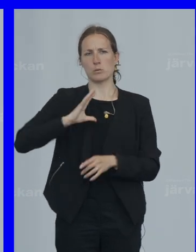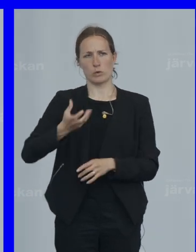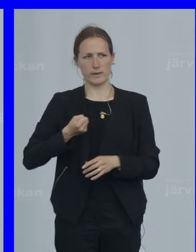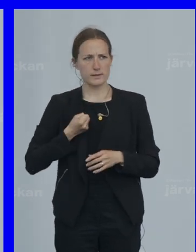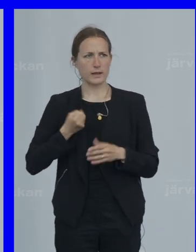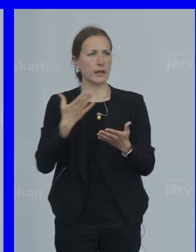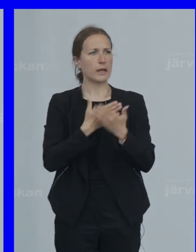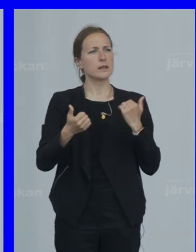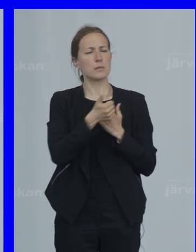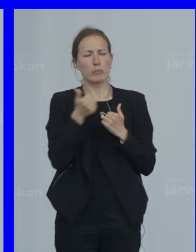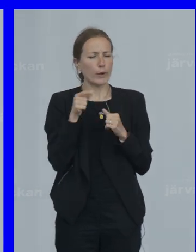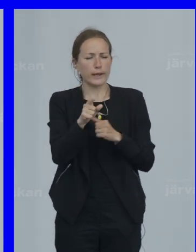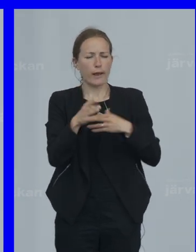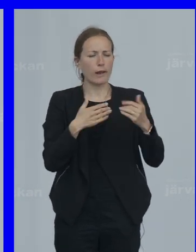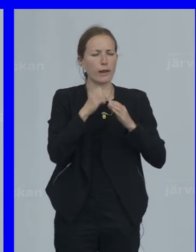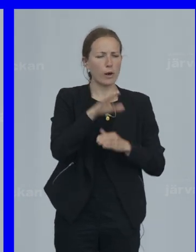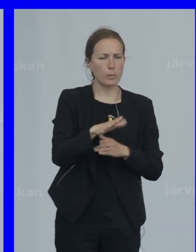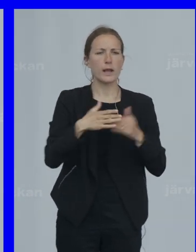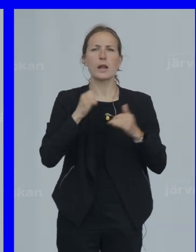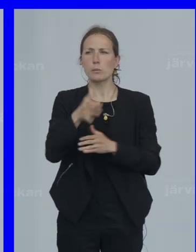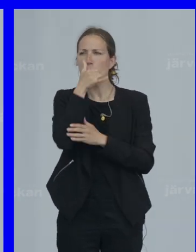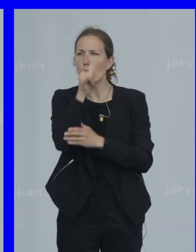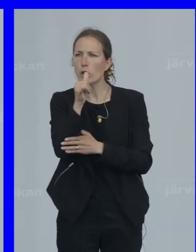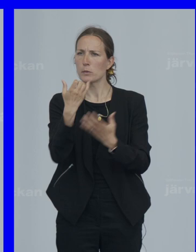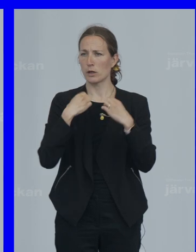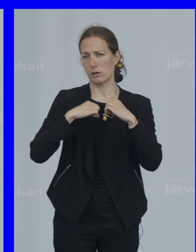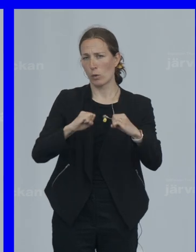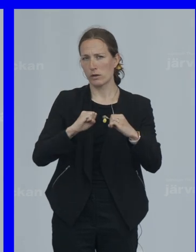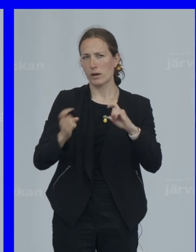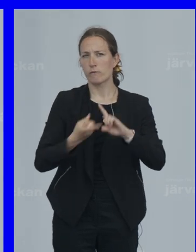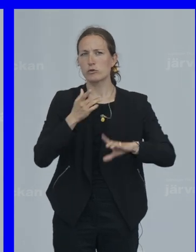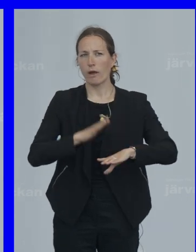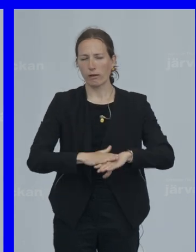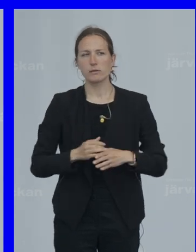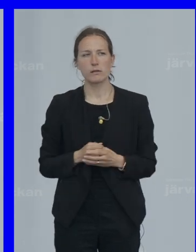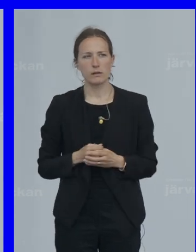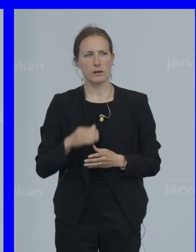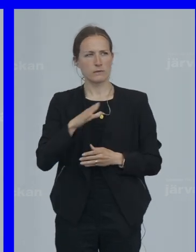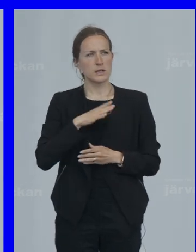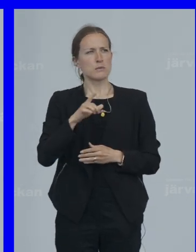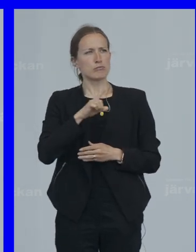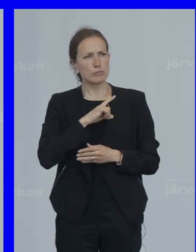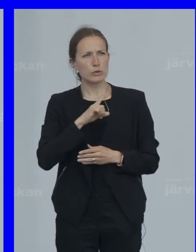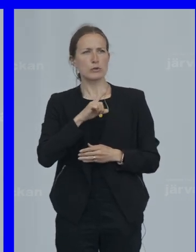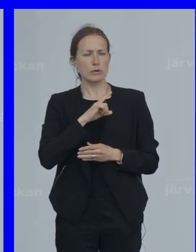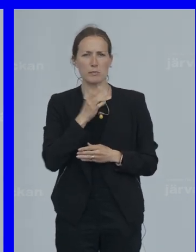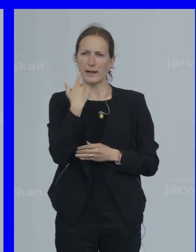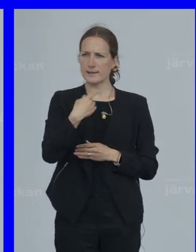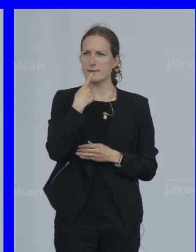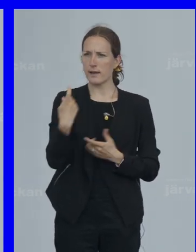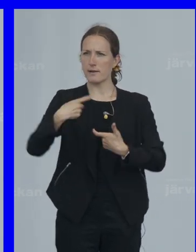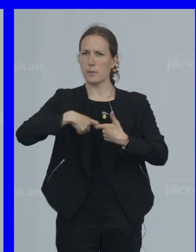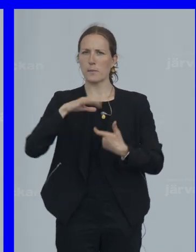Det inte bara det det handlar om. Det handlar om förebyggande åtgärder. Först och främst. Det finns mycket att säga om Märta